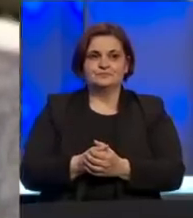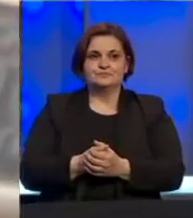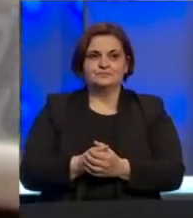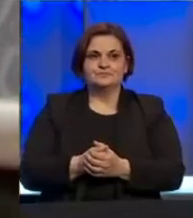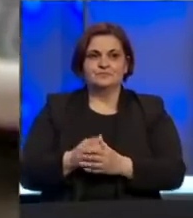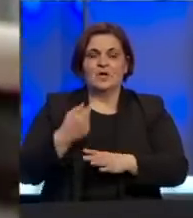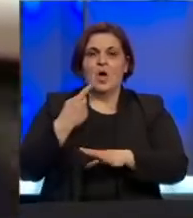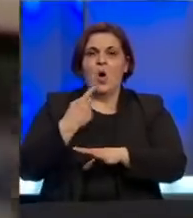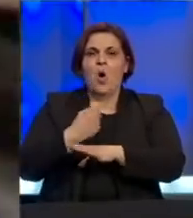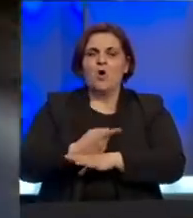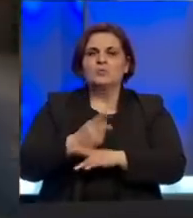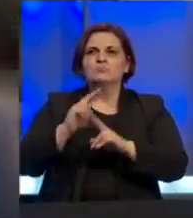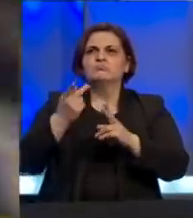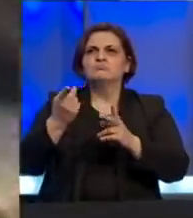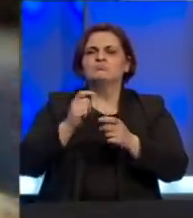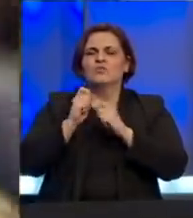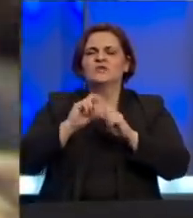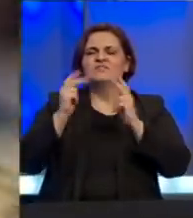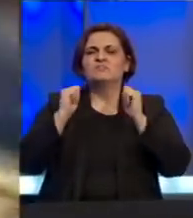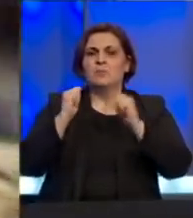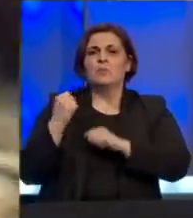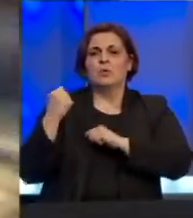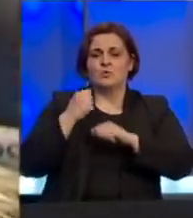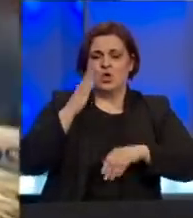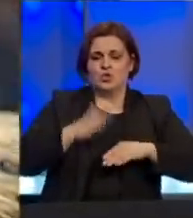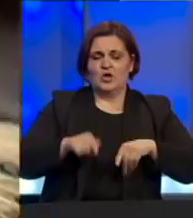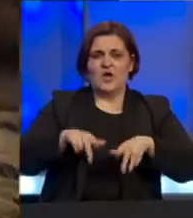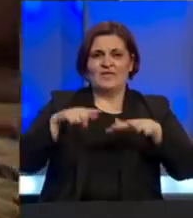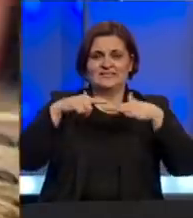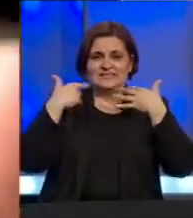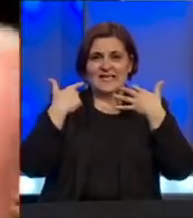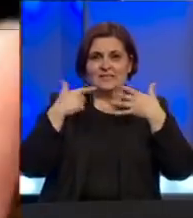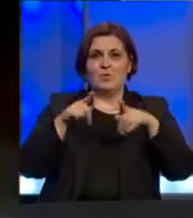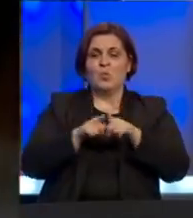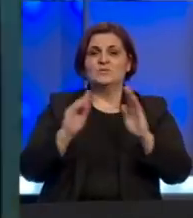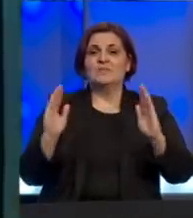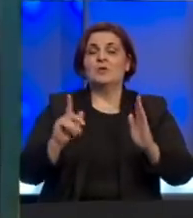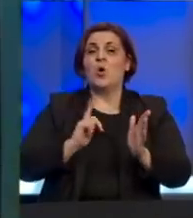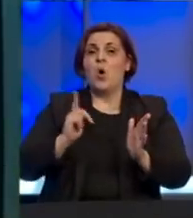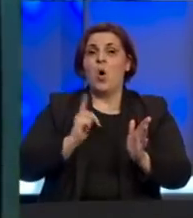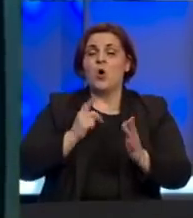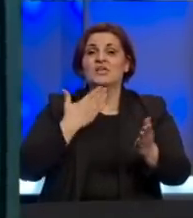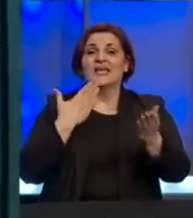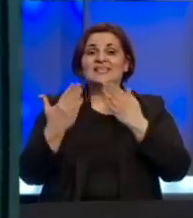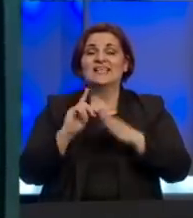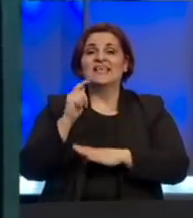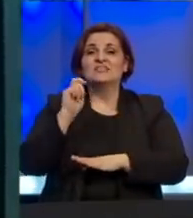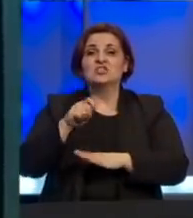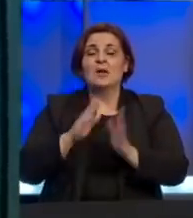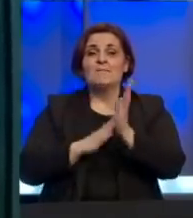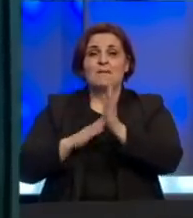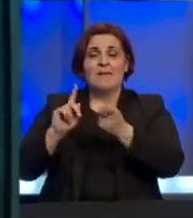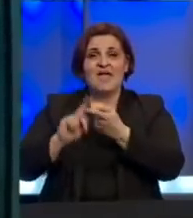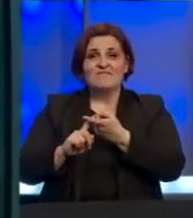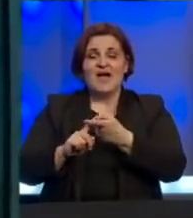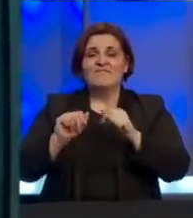Odluka o aranžmanu sa Svjetskom bankom mogla bi biti donesena do kraja ove sedmice. U istom periodu očekuje se sastanak izršnog odbora MMF